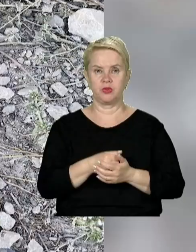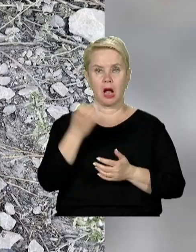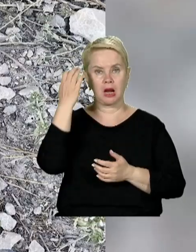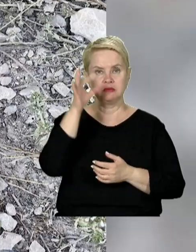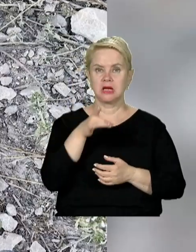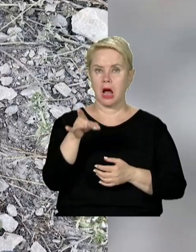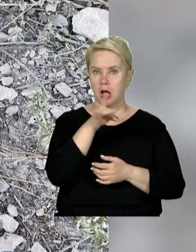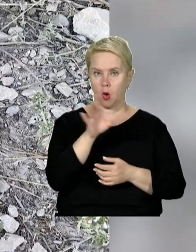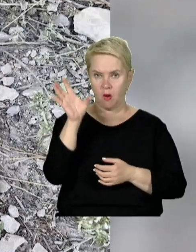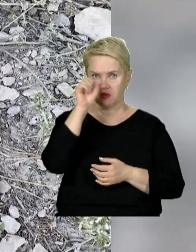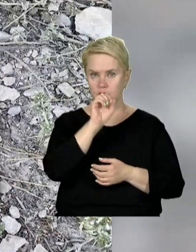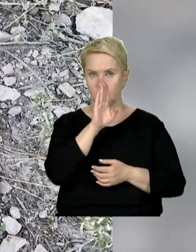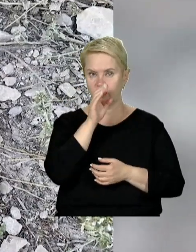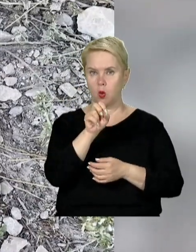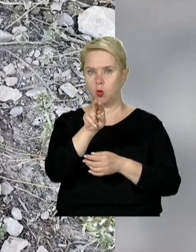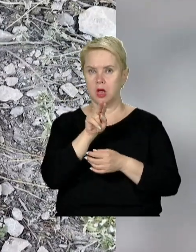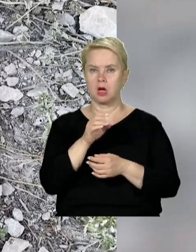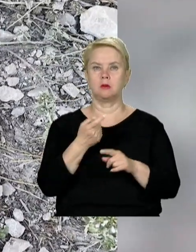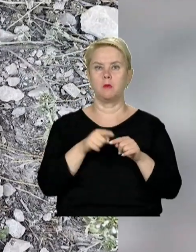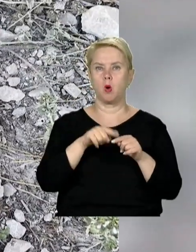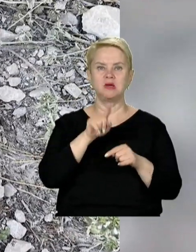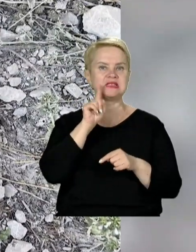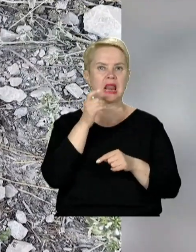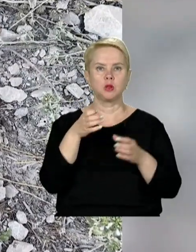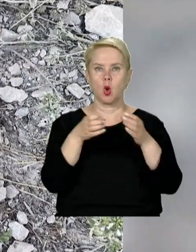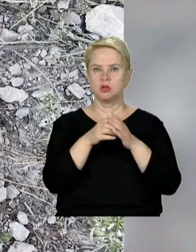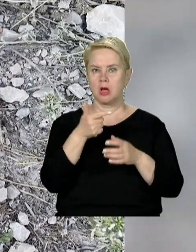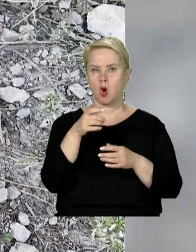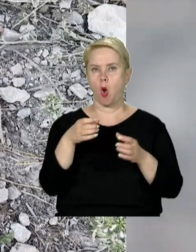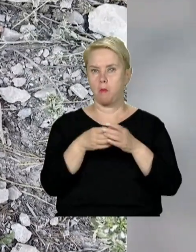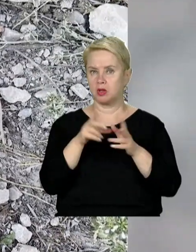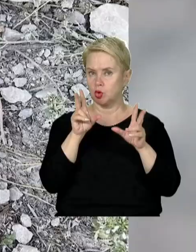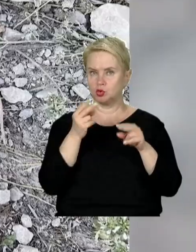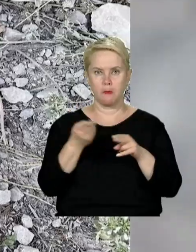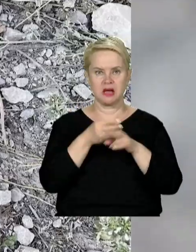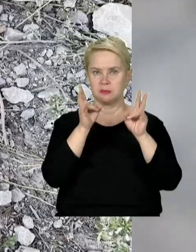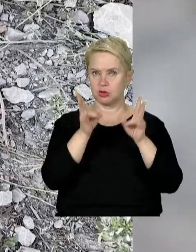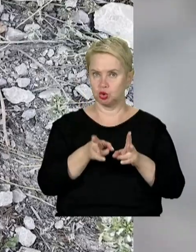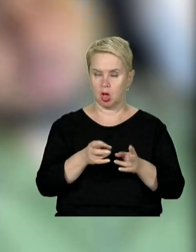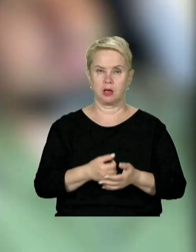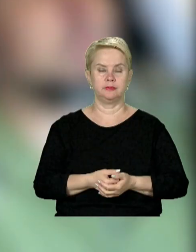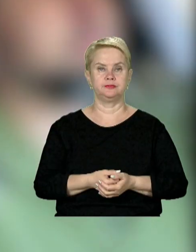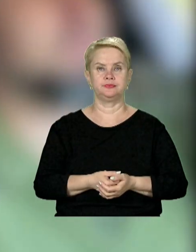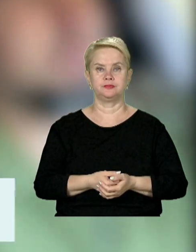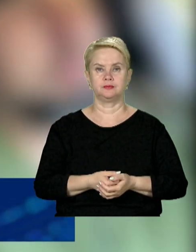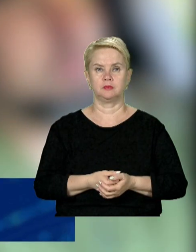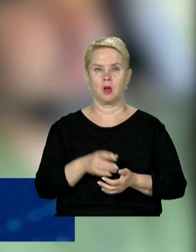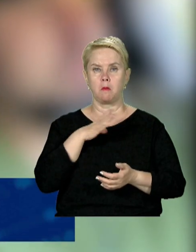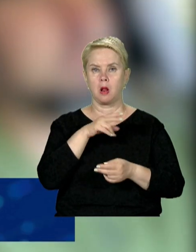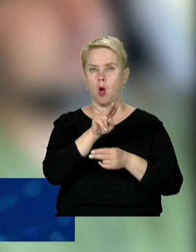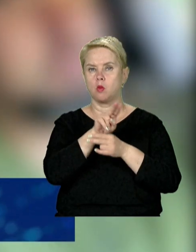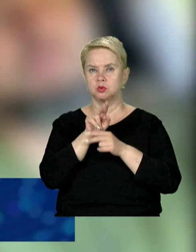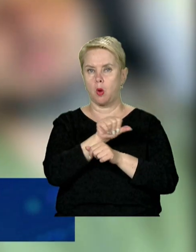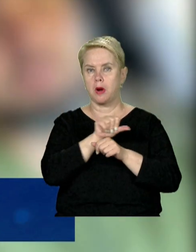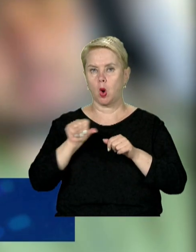Криворізькому районі вночі ворог ударив з артилерії по Зеленодольській громаді. На щастя, без постраждалих. Була обстріляна